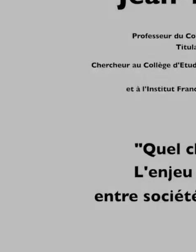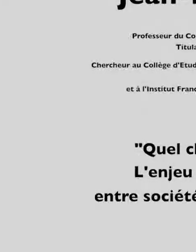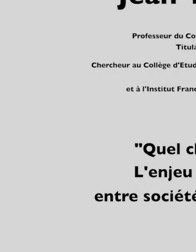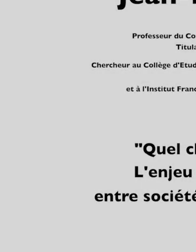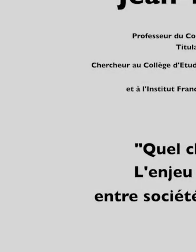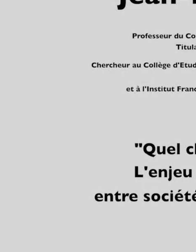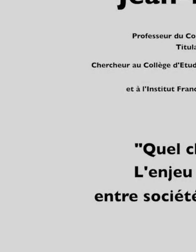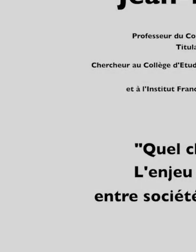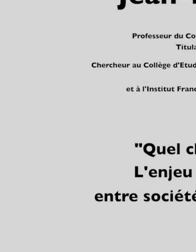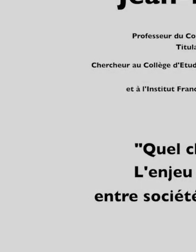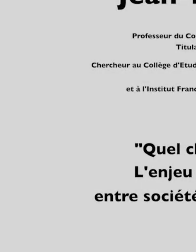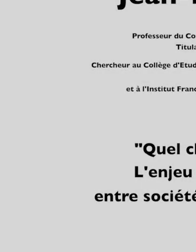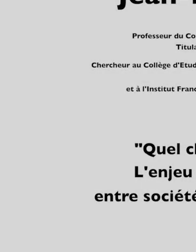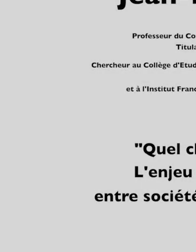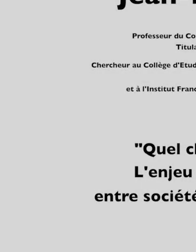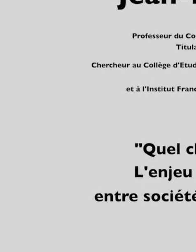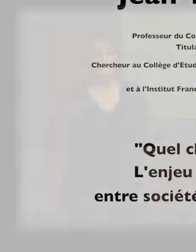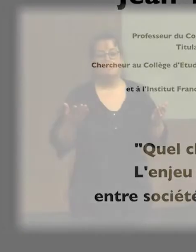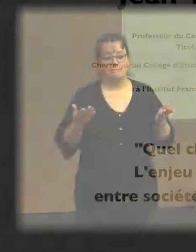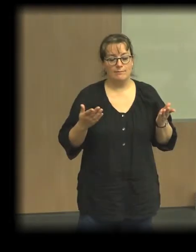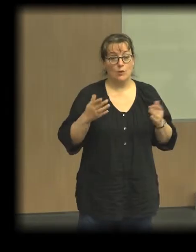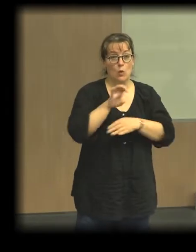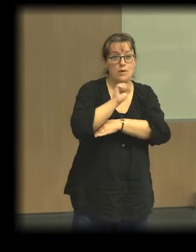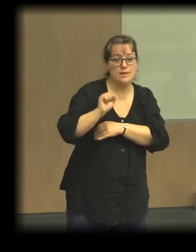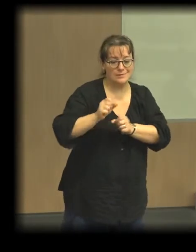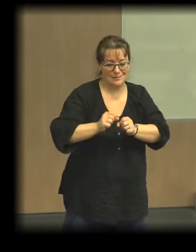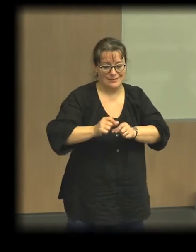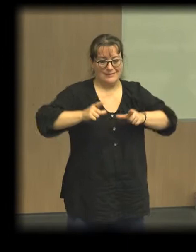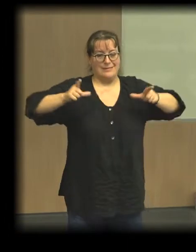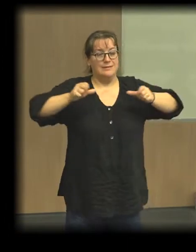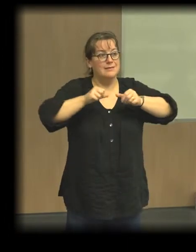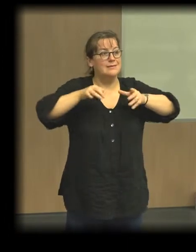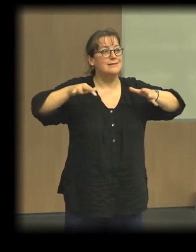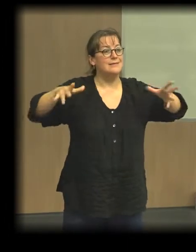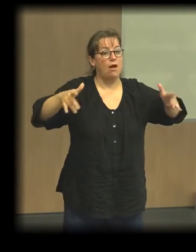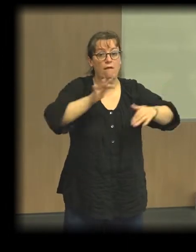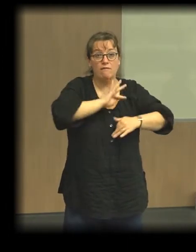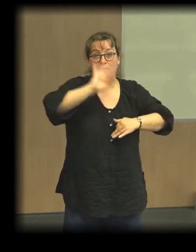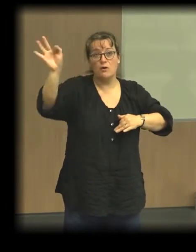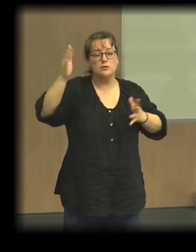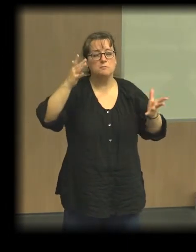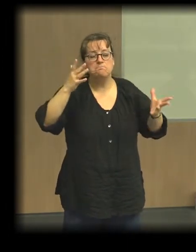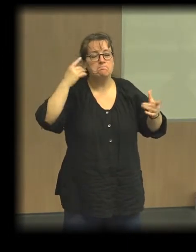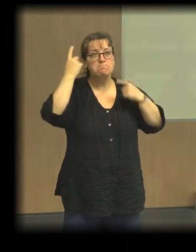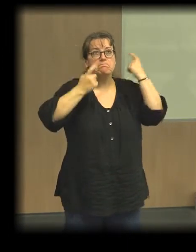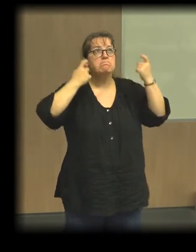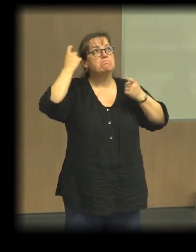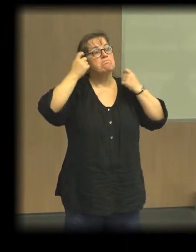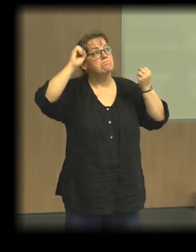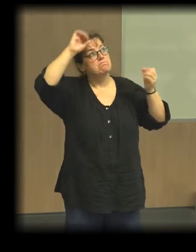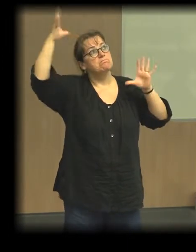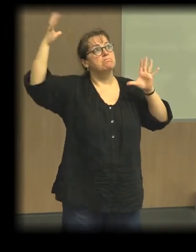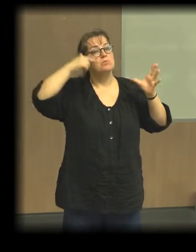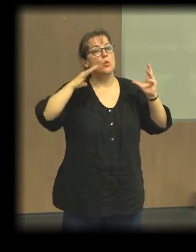Donc comment est-ce qu'on peut envisager ce changement d'échelle de l'économie sociale et solidaire dans le cas français ? Je crois qu